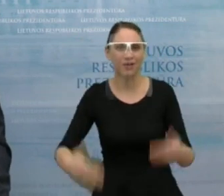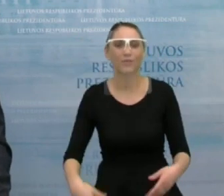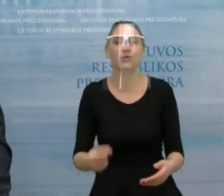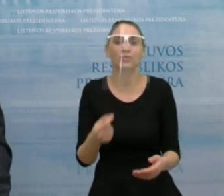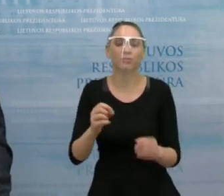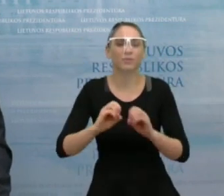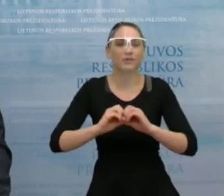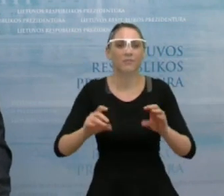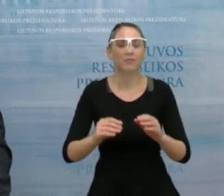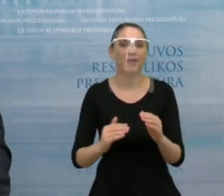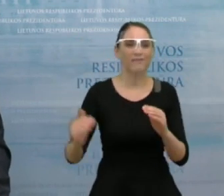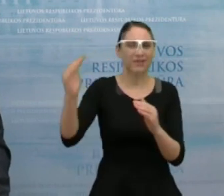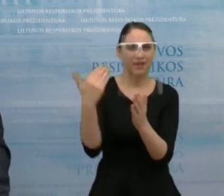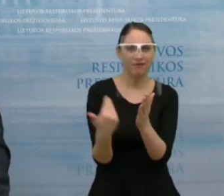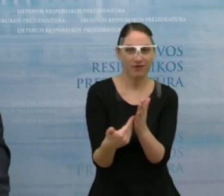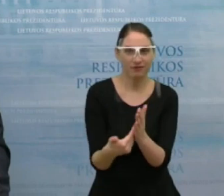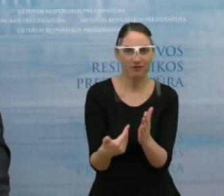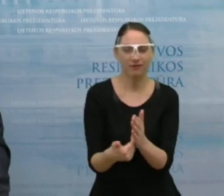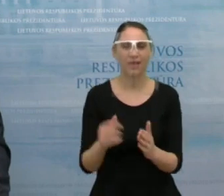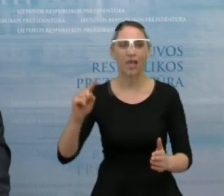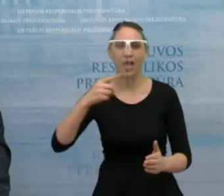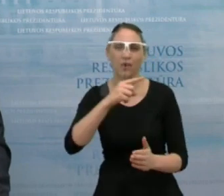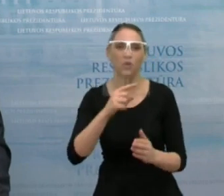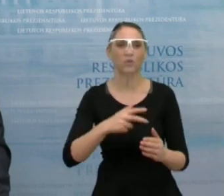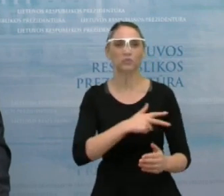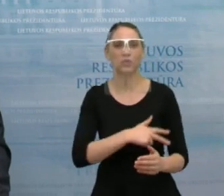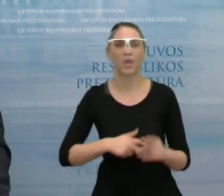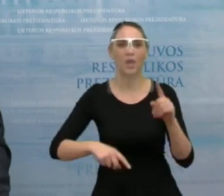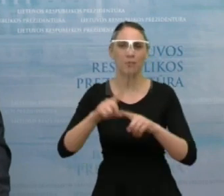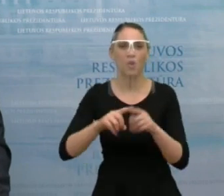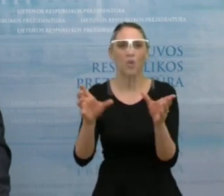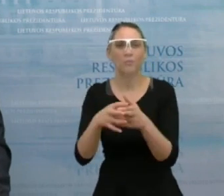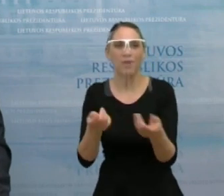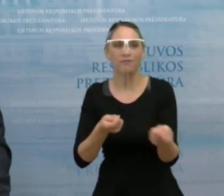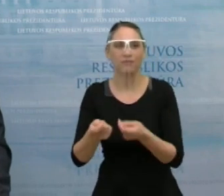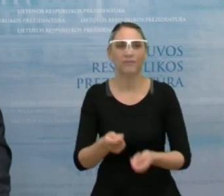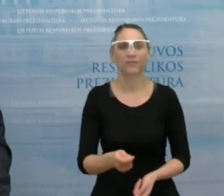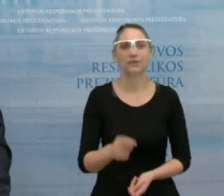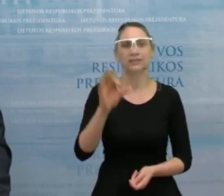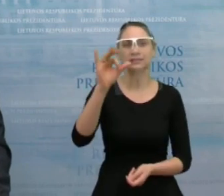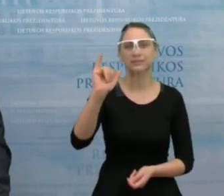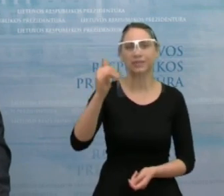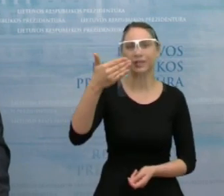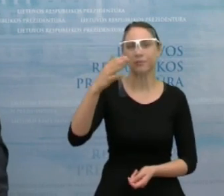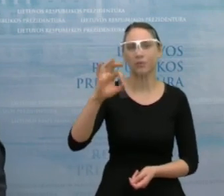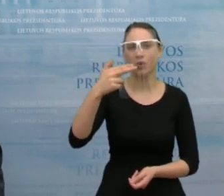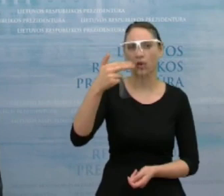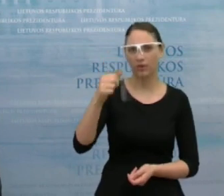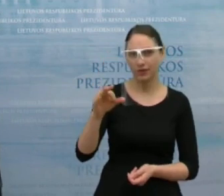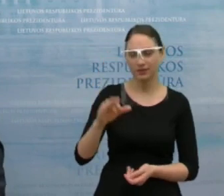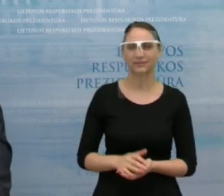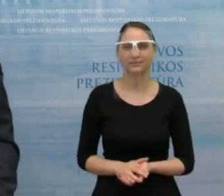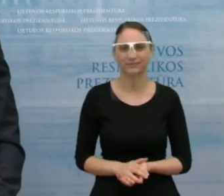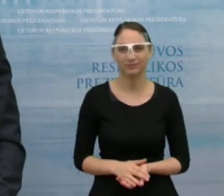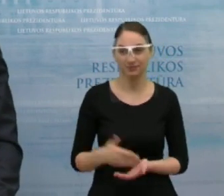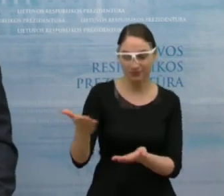pakomentuos prezidento vėriausiasis patarėjas, ekonominės ir socialinės politikos grupės vadovas Simonas Krepšto. Prašau, Simonai. Labadiena.